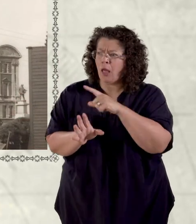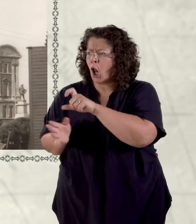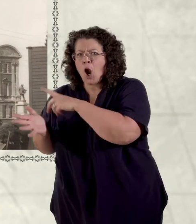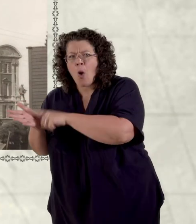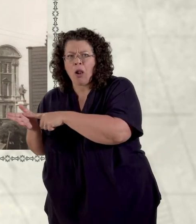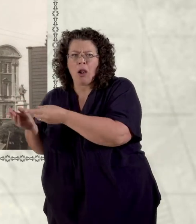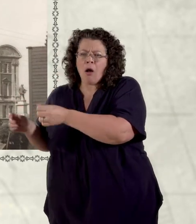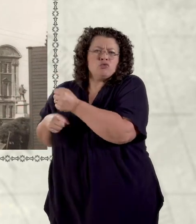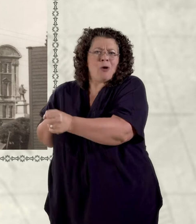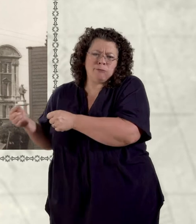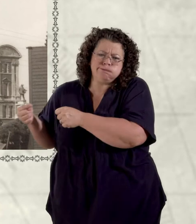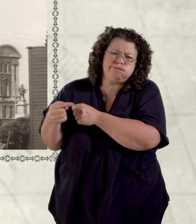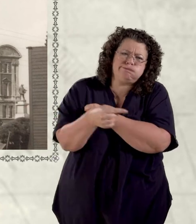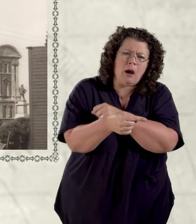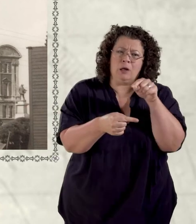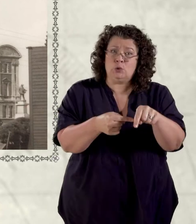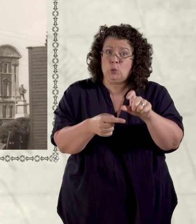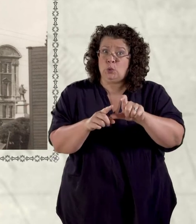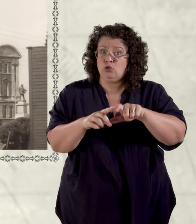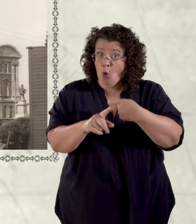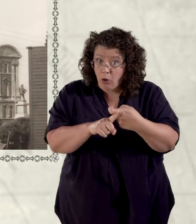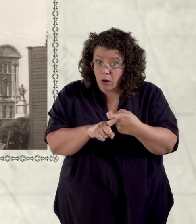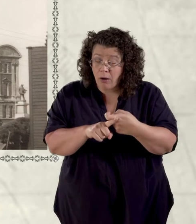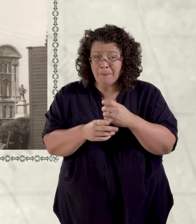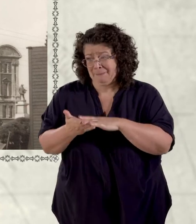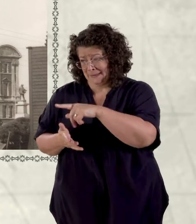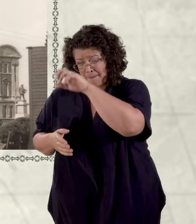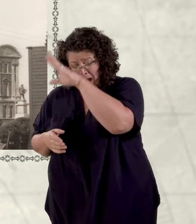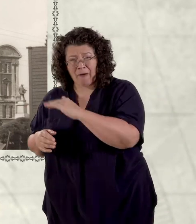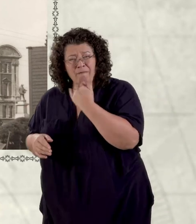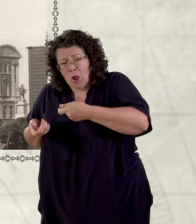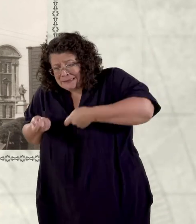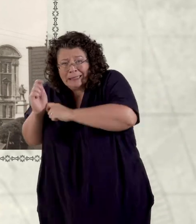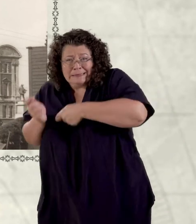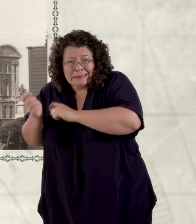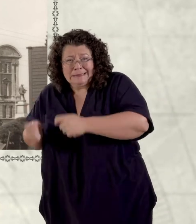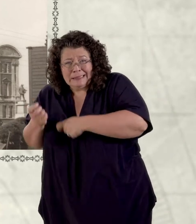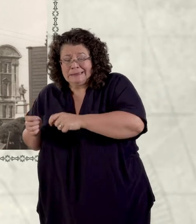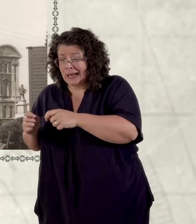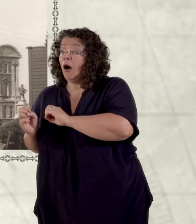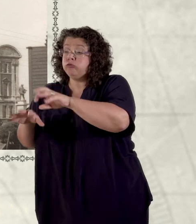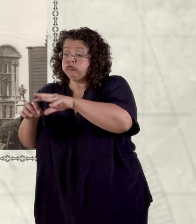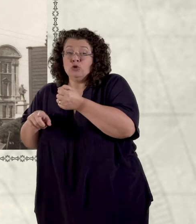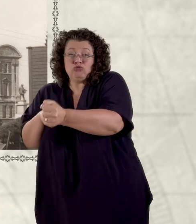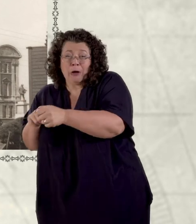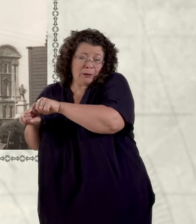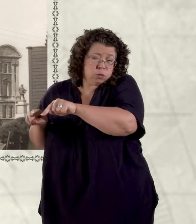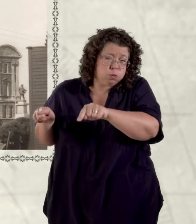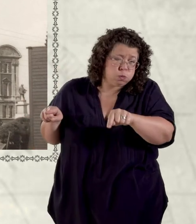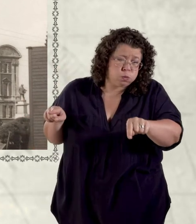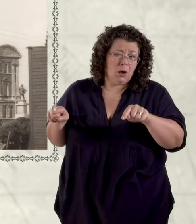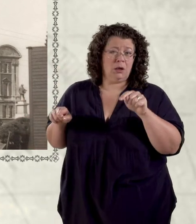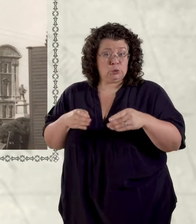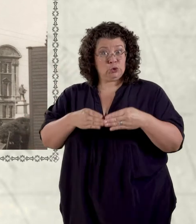dda at y bari fel bod i'n bosib clydo'r holl lo yn syth at y llongau. Roedd y pyllau glô yn llawn glower,